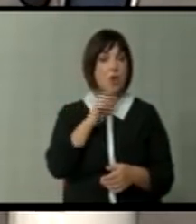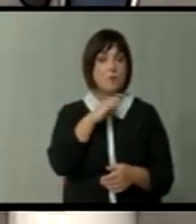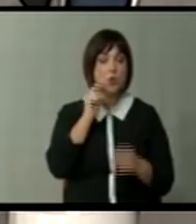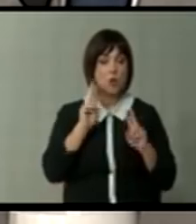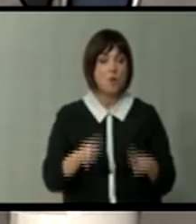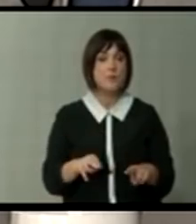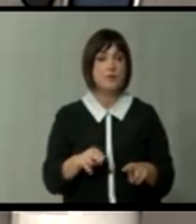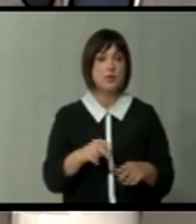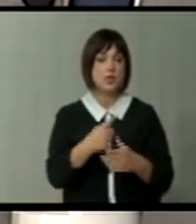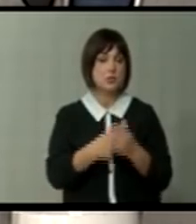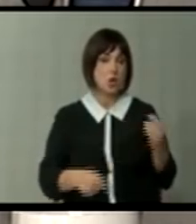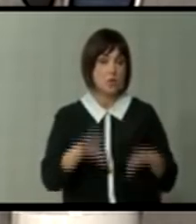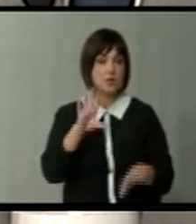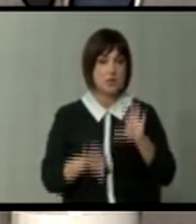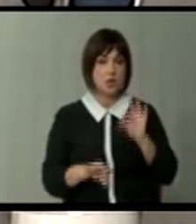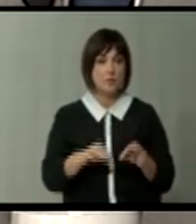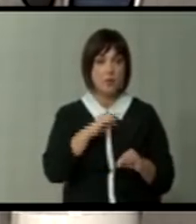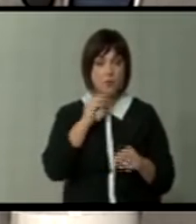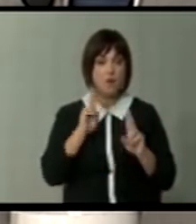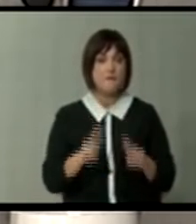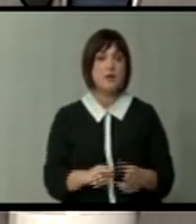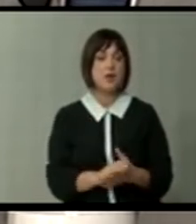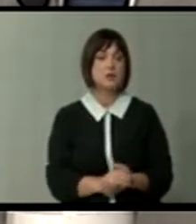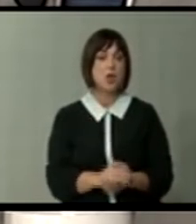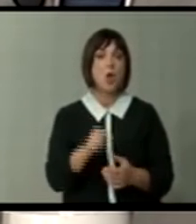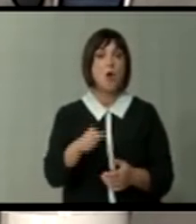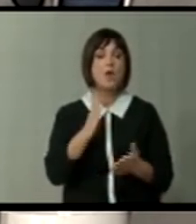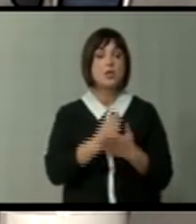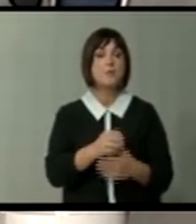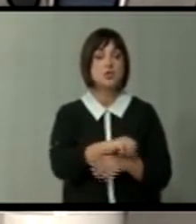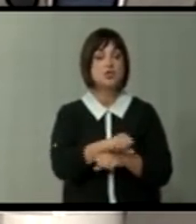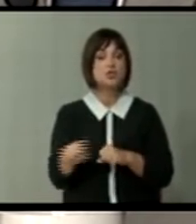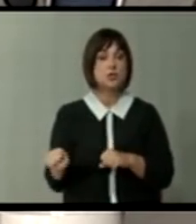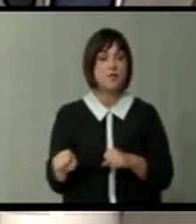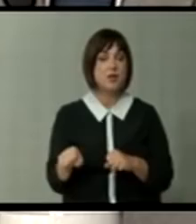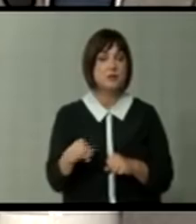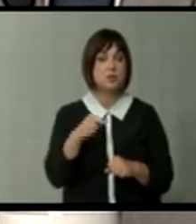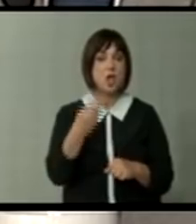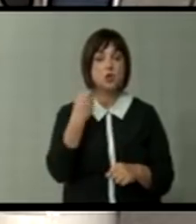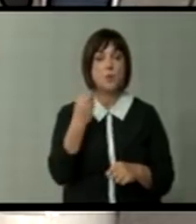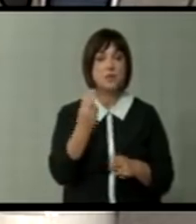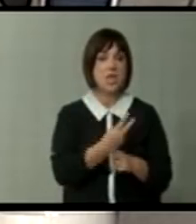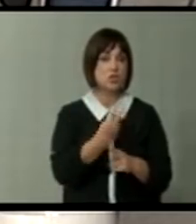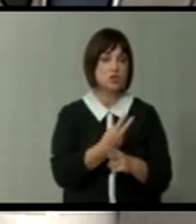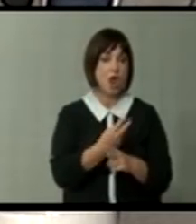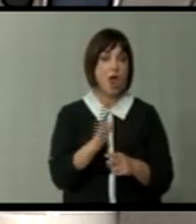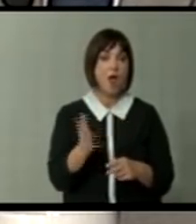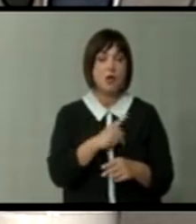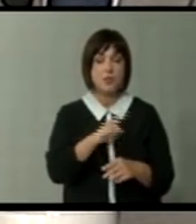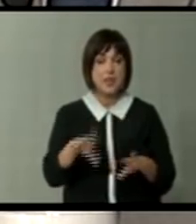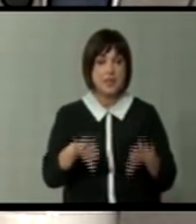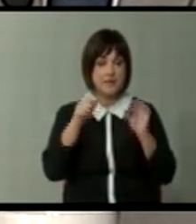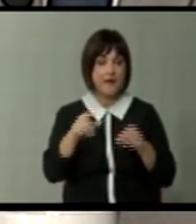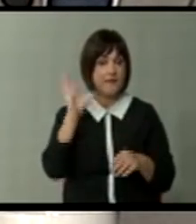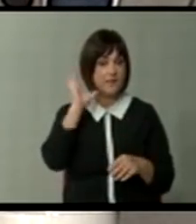веројатно ке ги загуби тие избори. Много е веројатно ке Но тоа ке биде жртвата за доброто на државата. Ако не имаме таква